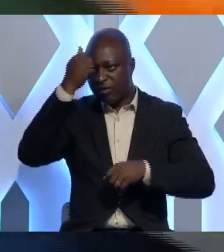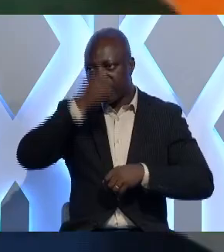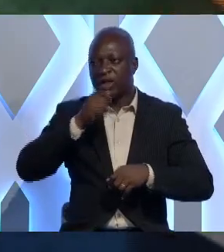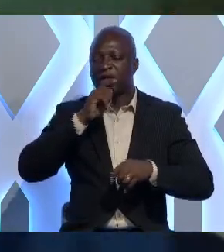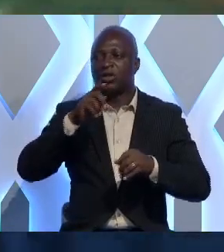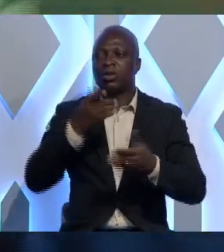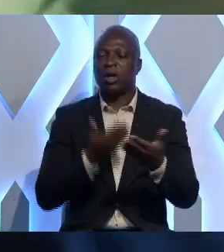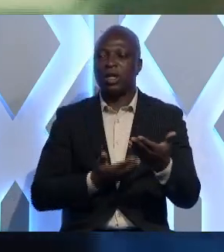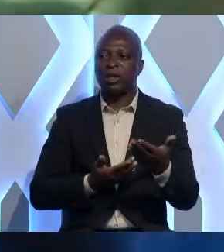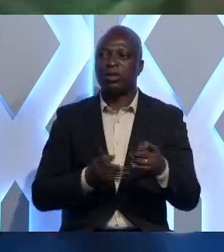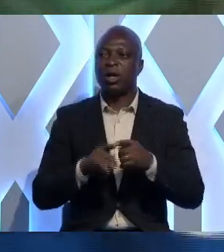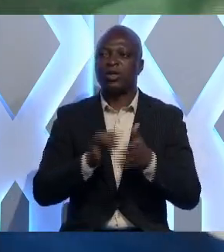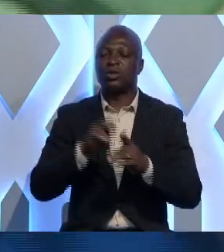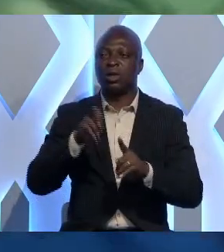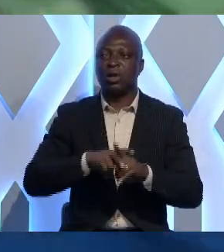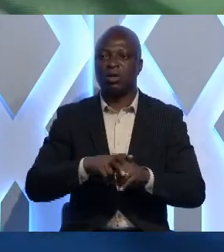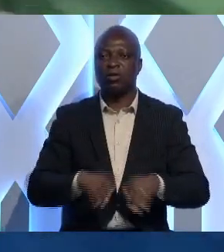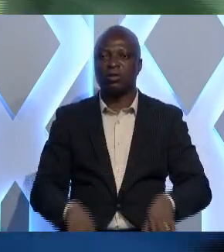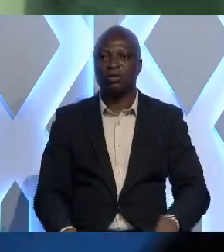sont attendus à ce rendez-vous.